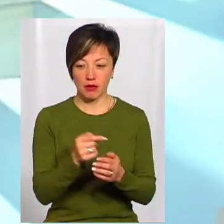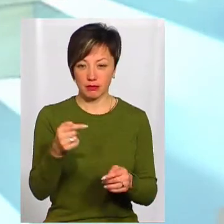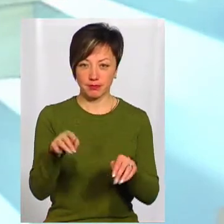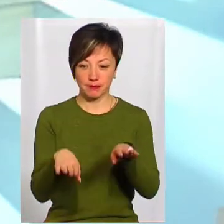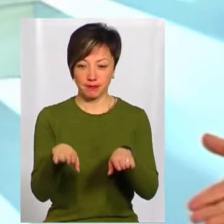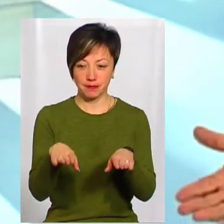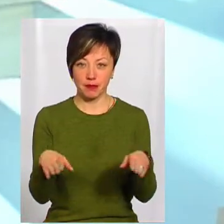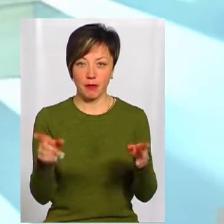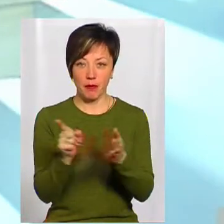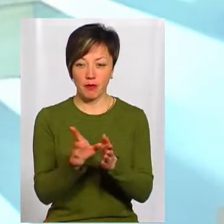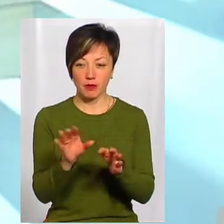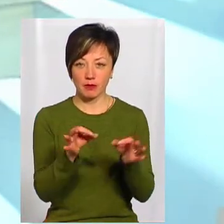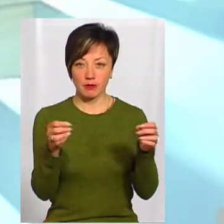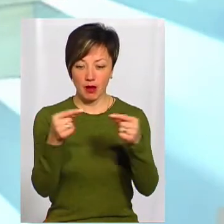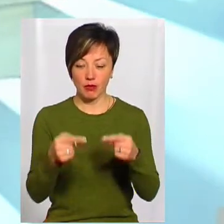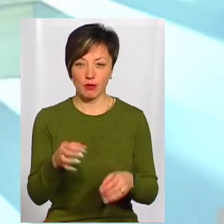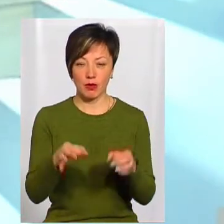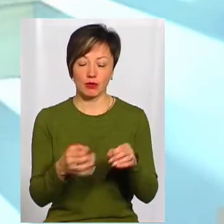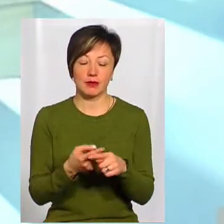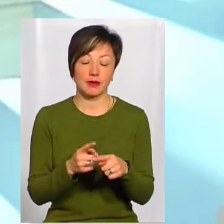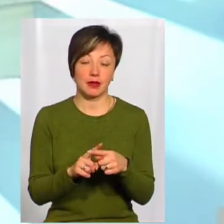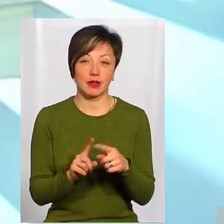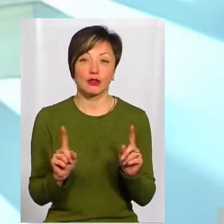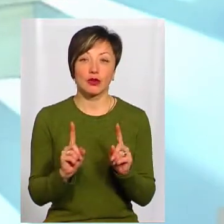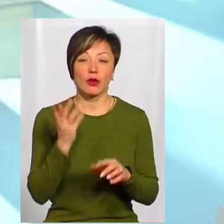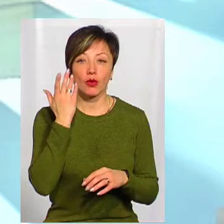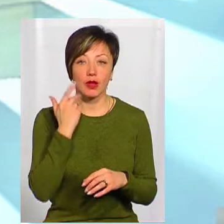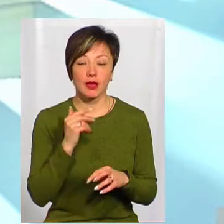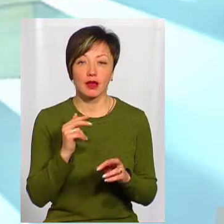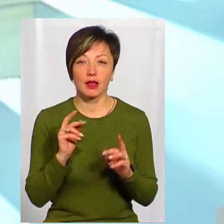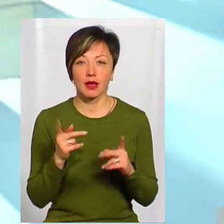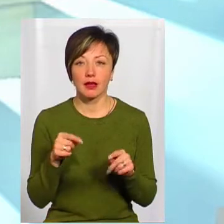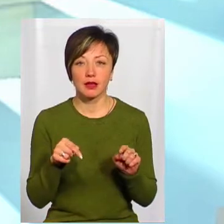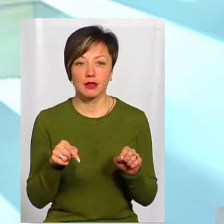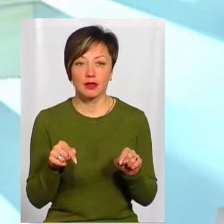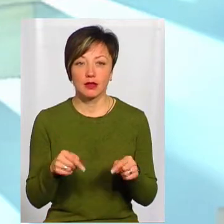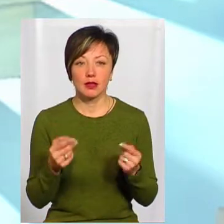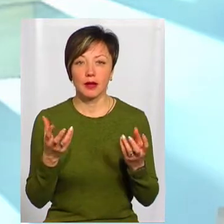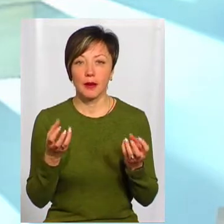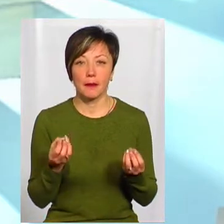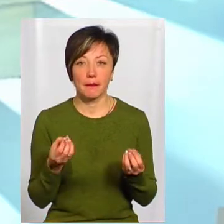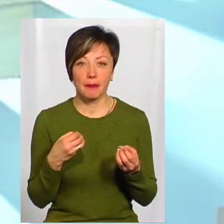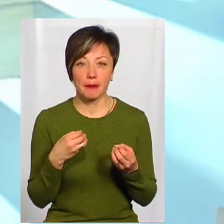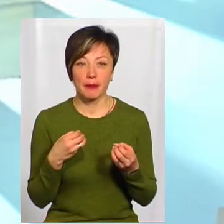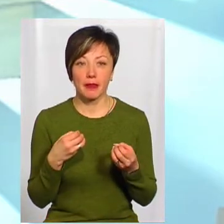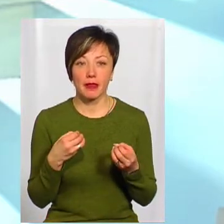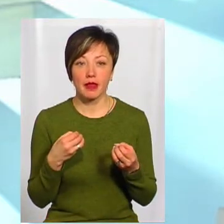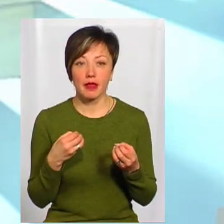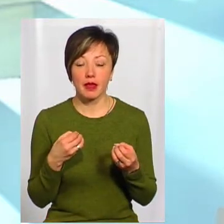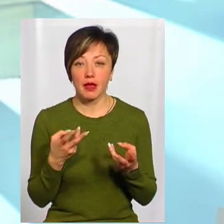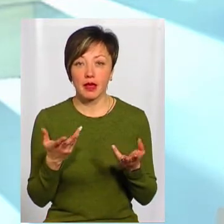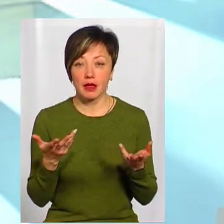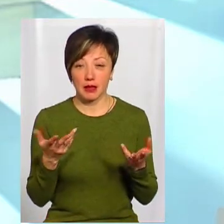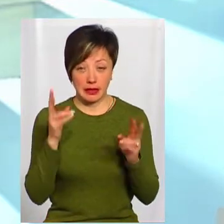противаги, він йде, і тут красота може розмножуватися. А що, коли, як? Ну, тут ще ми не доганяємося, не